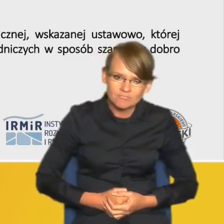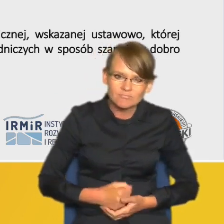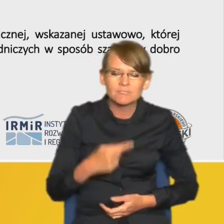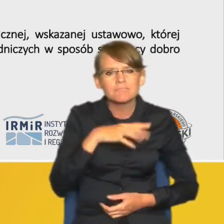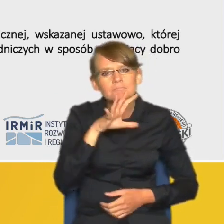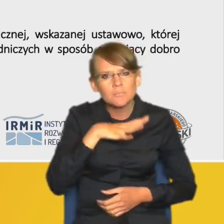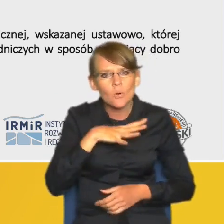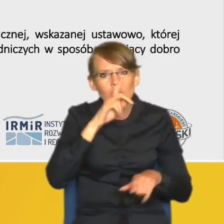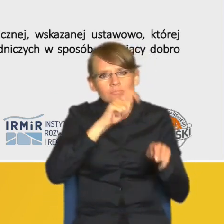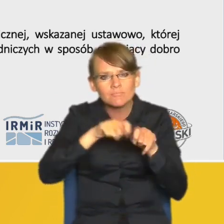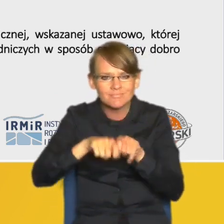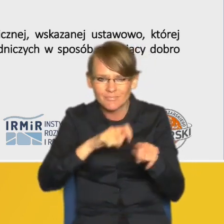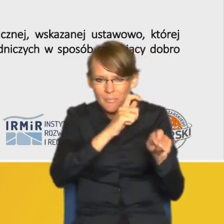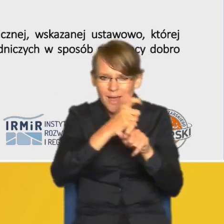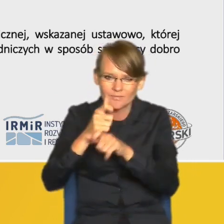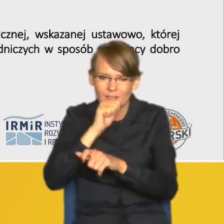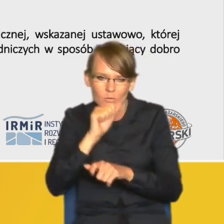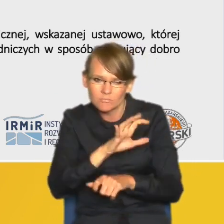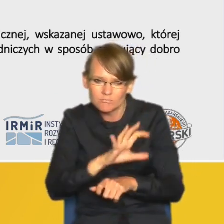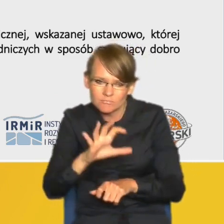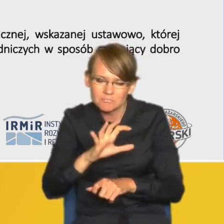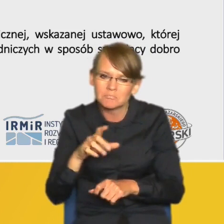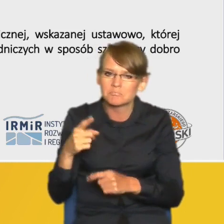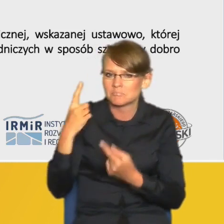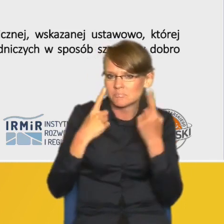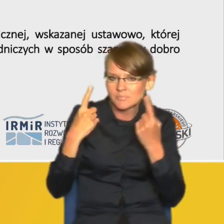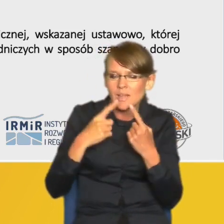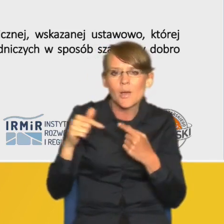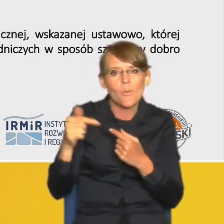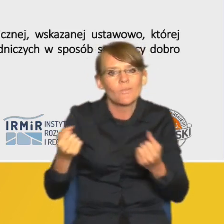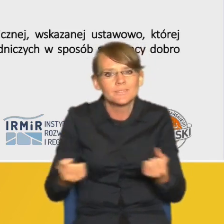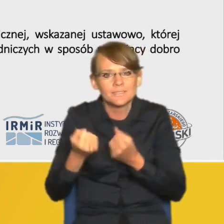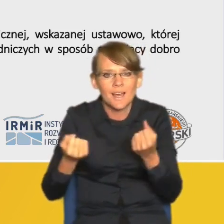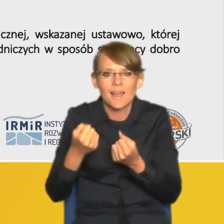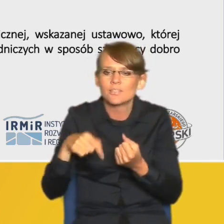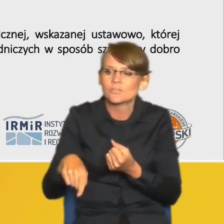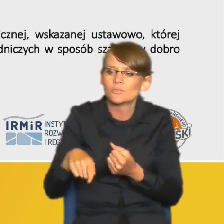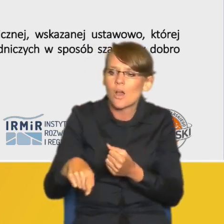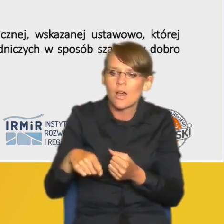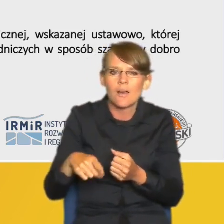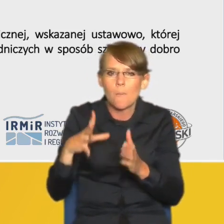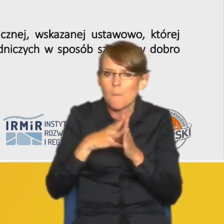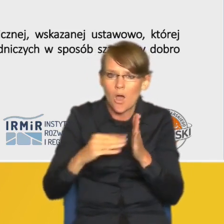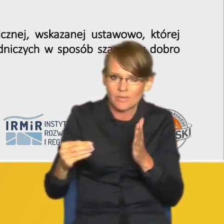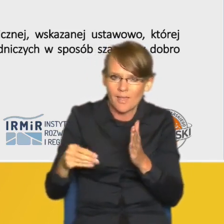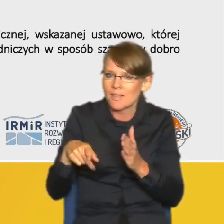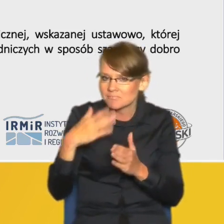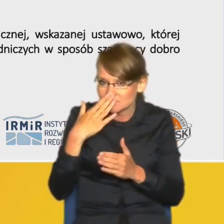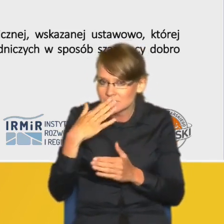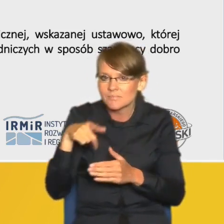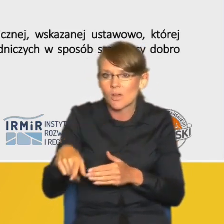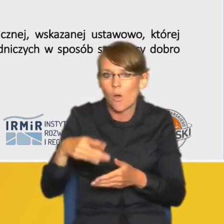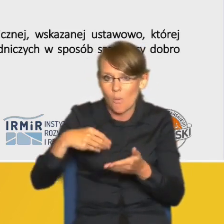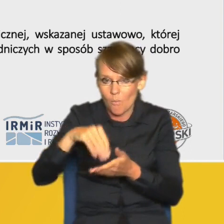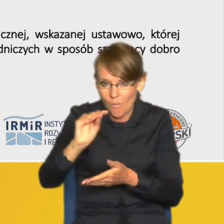badanych państw europejskich że powinniśmy dążyć do modelu w którym będzie ta opłata związana z wartością realizowanych inwestycji